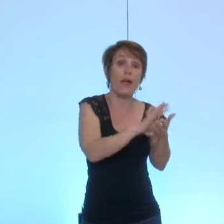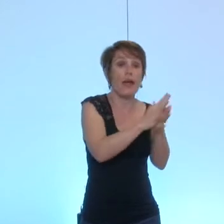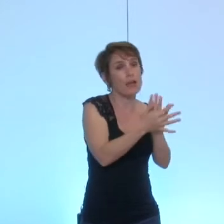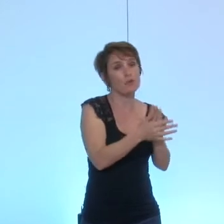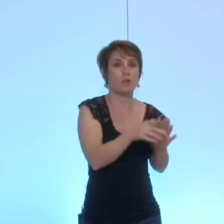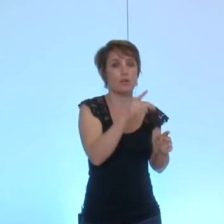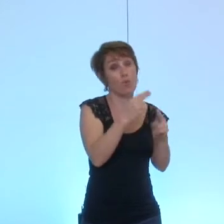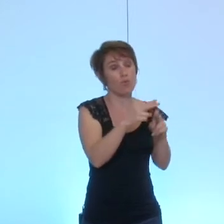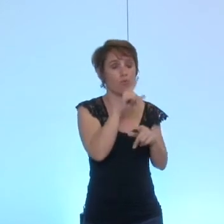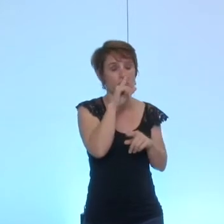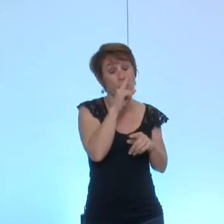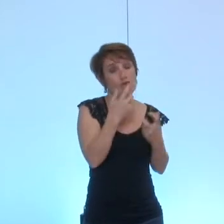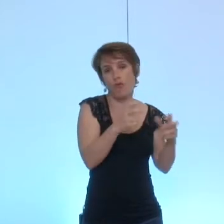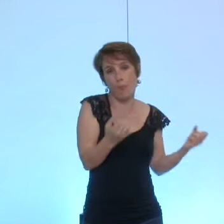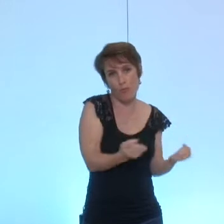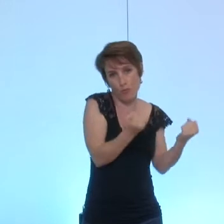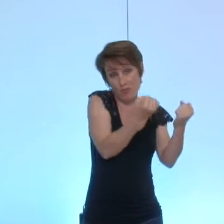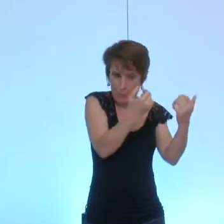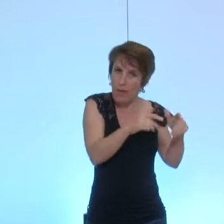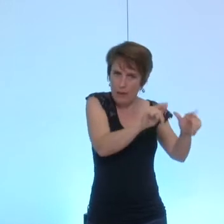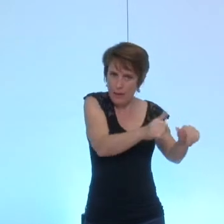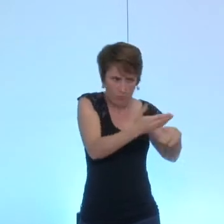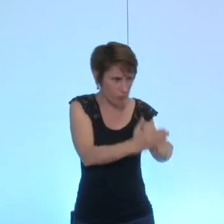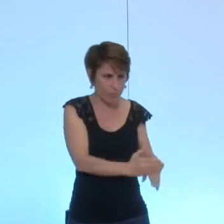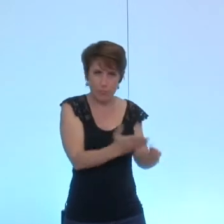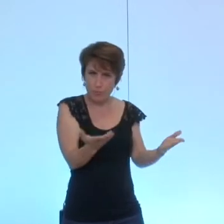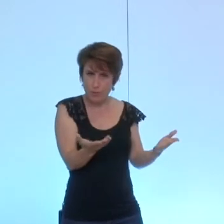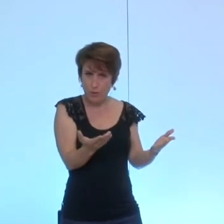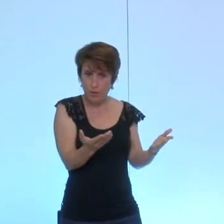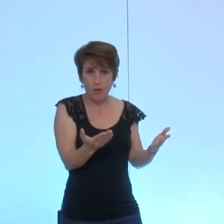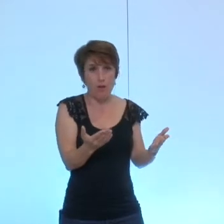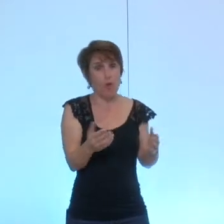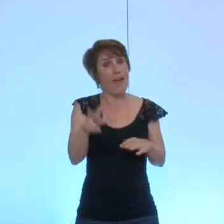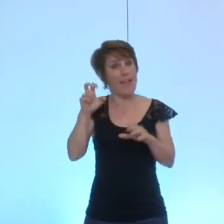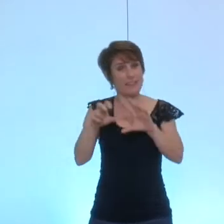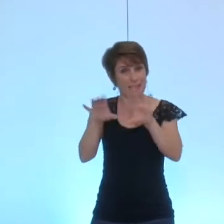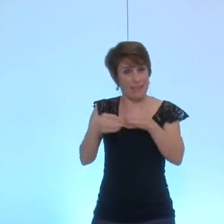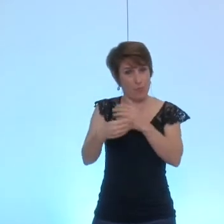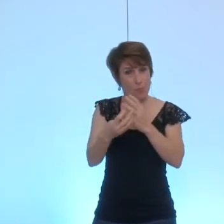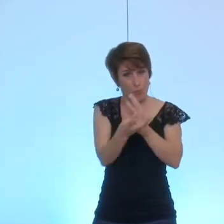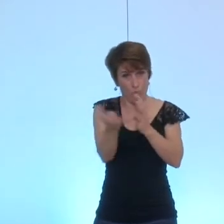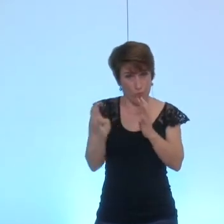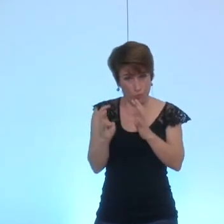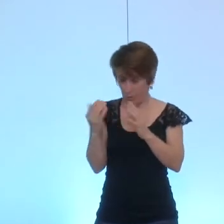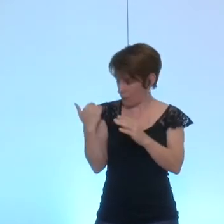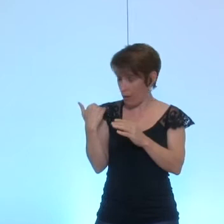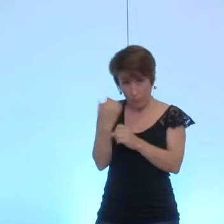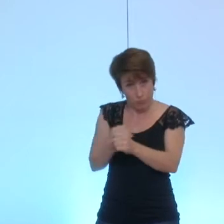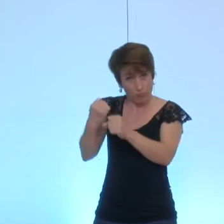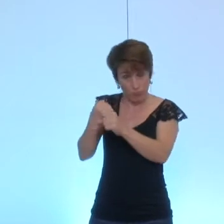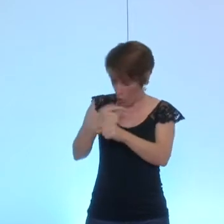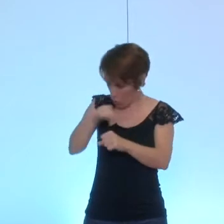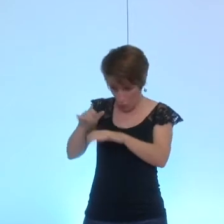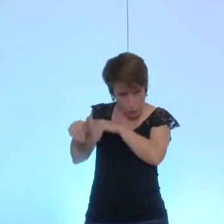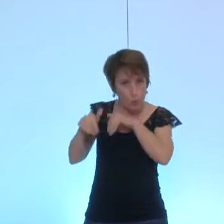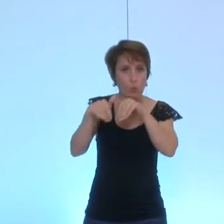publicité à faire mais en tout cas c'est quelque chose qui existe et qui avait été mis en place par le précédent mandat nous le maintenons donc on